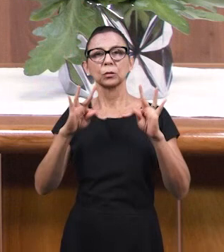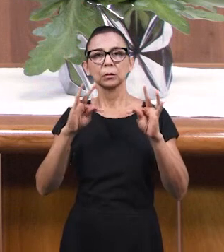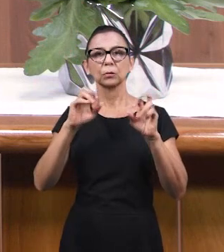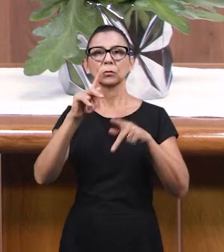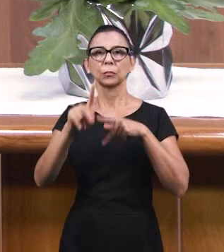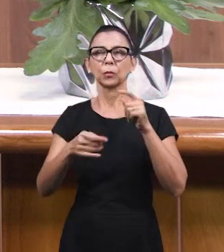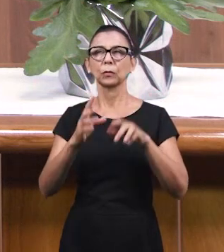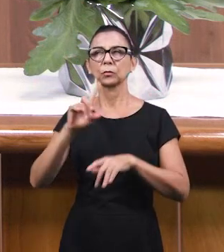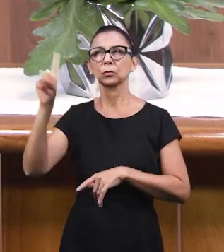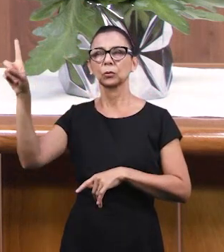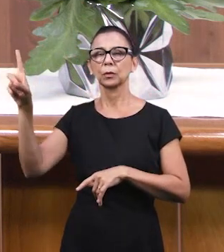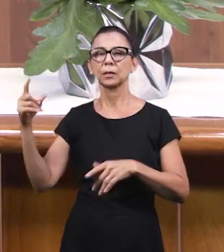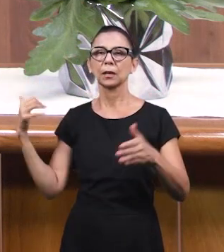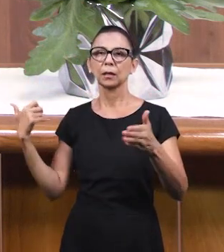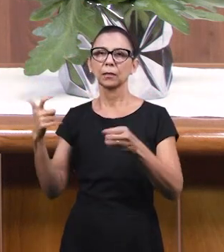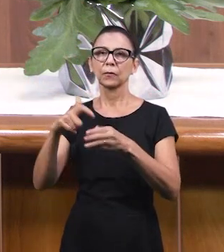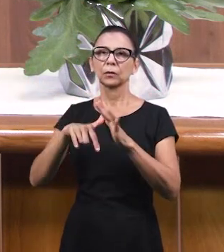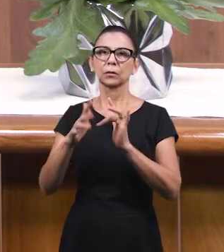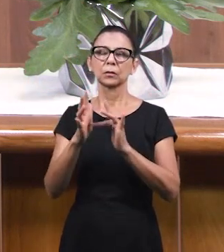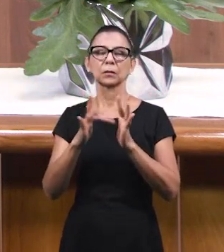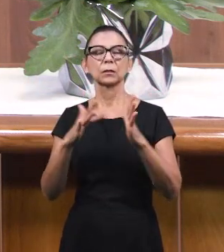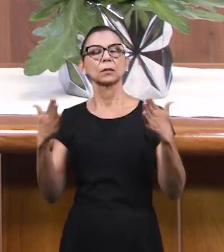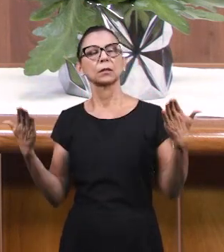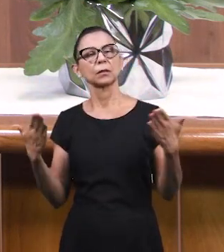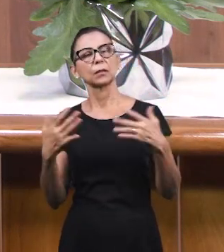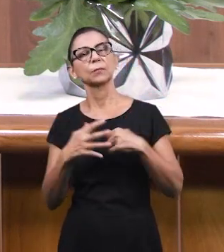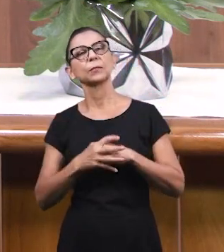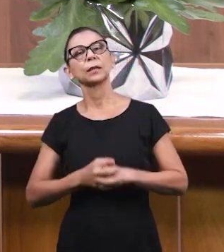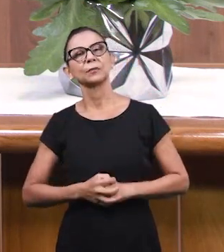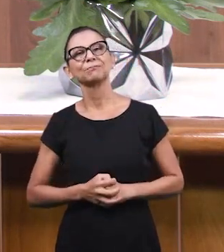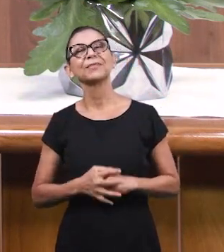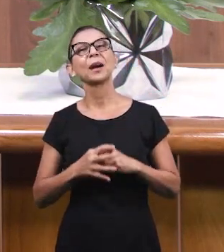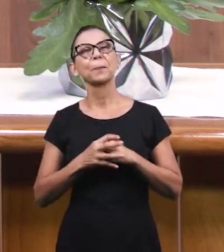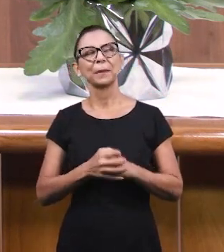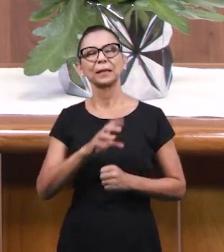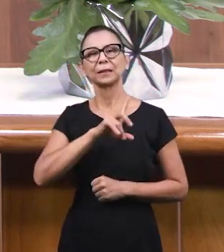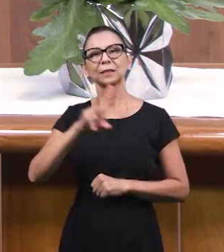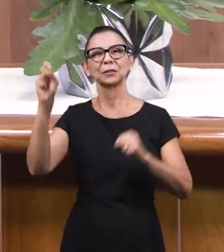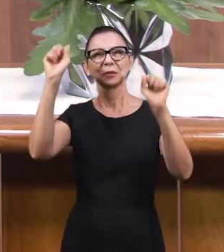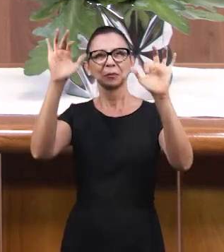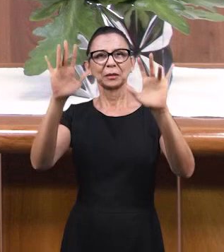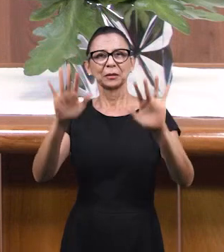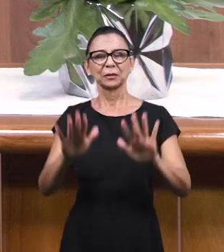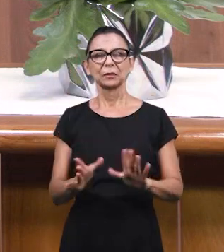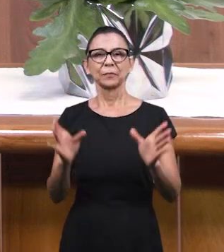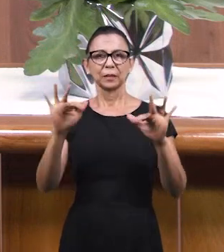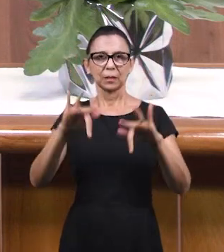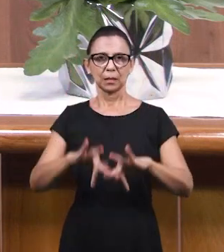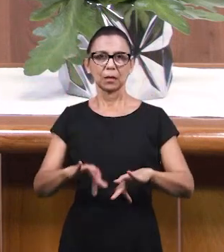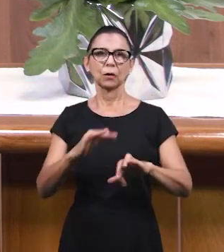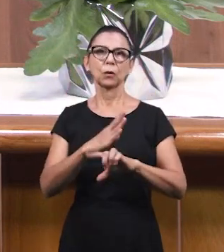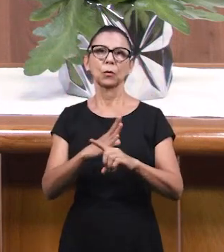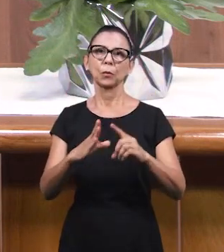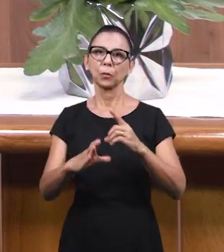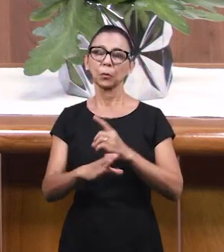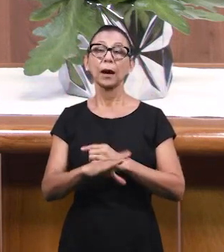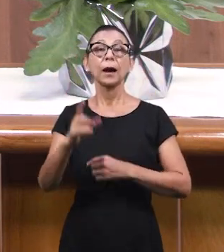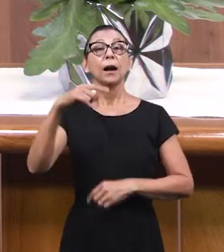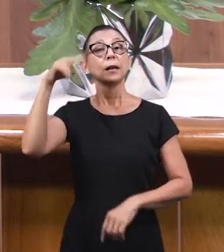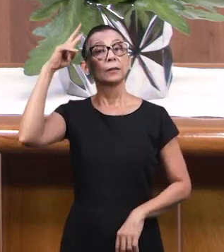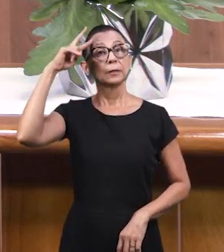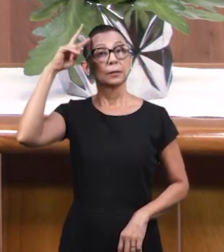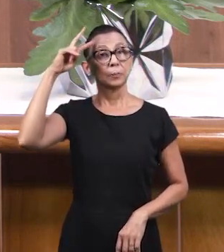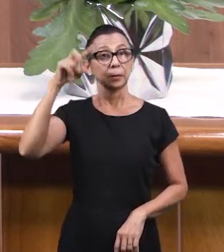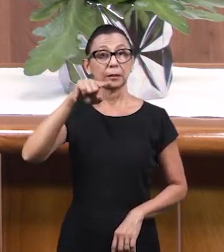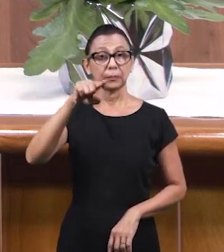Сейчас и до пришествия Иисуса. Аминь. Аминь, возлюбленная. Да благословит вас Господь. Наше благослужение закончено.